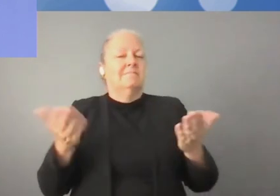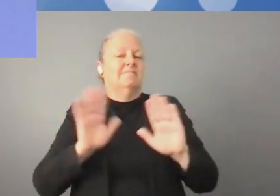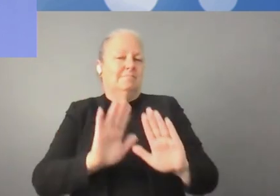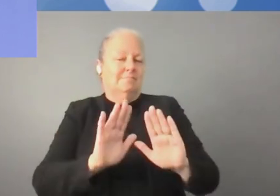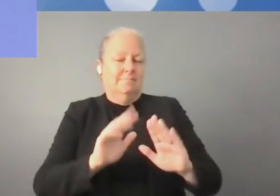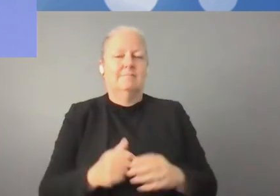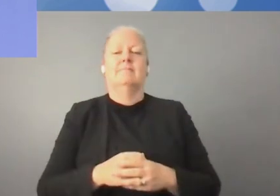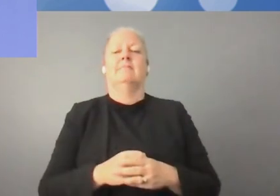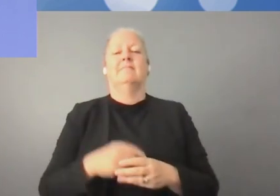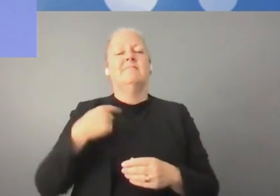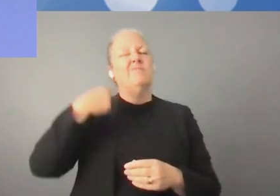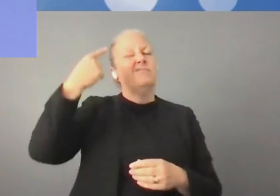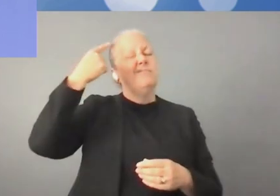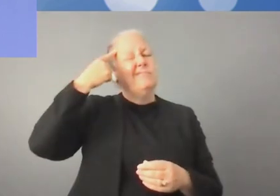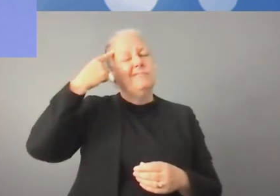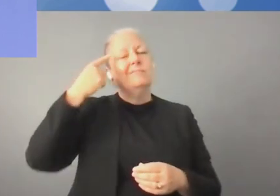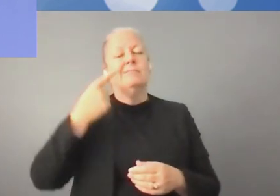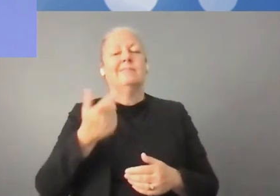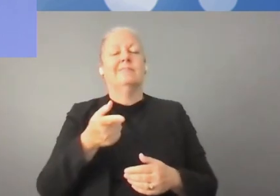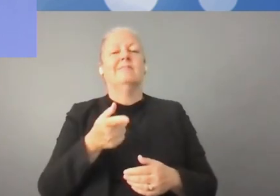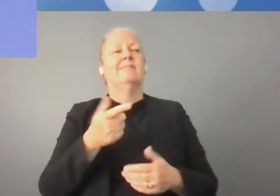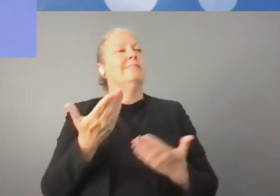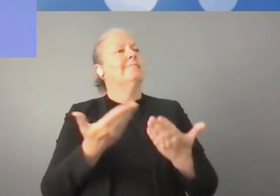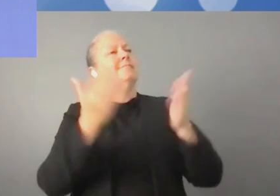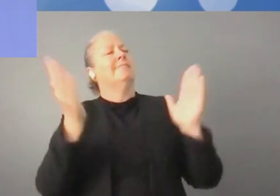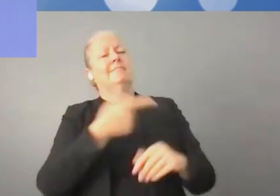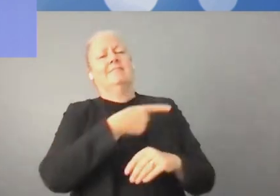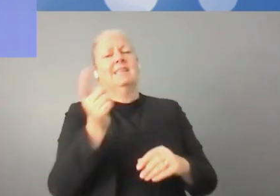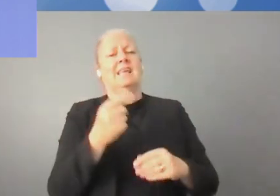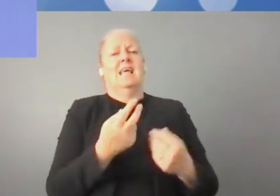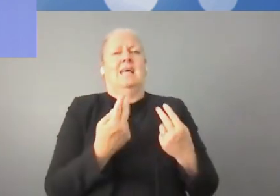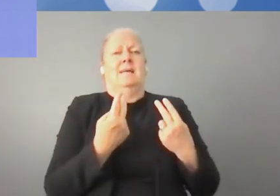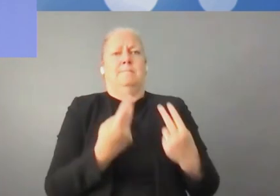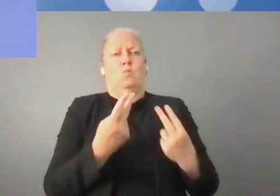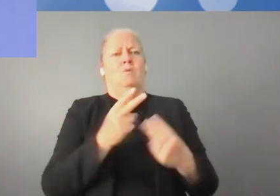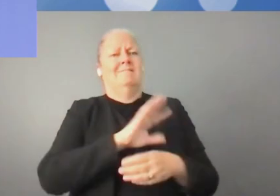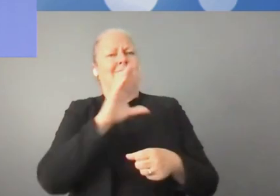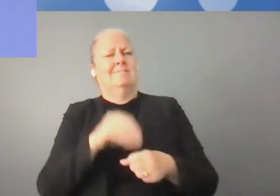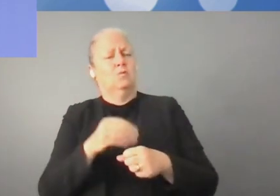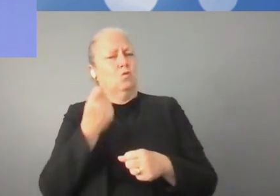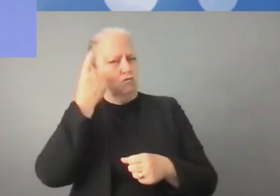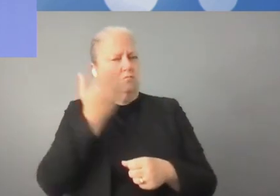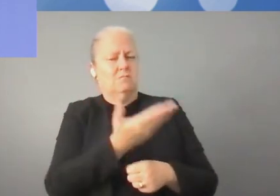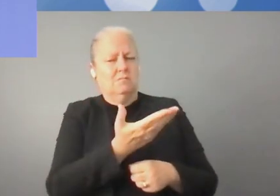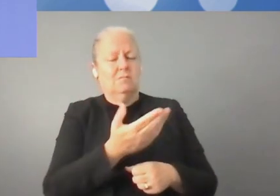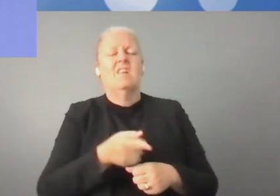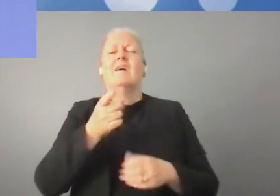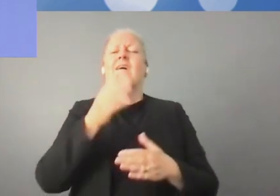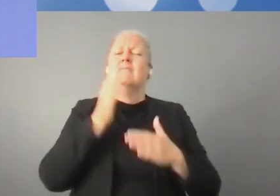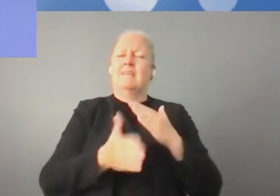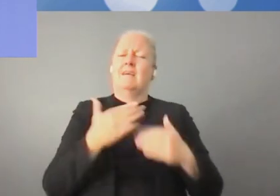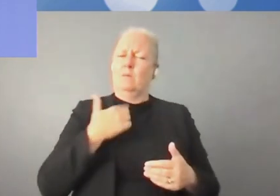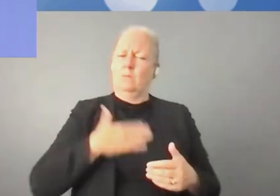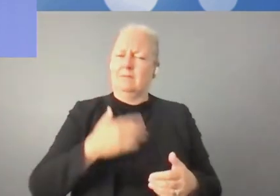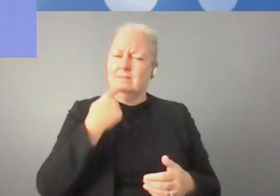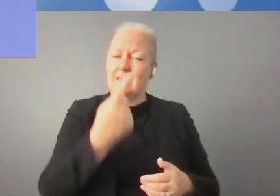Ils peuvent apprendre les nouvelles solutions numériques. Et c'est une initiative qui se déroule